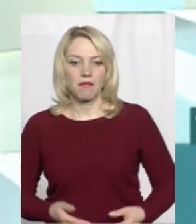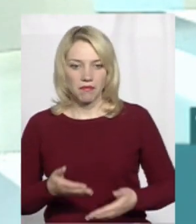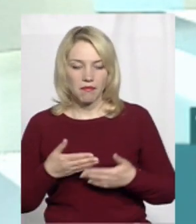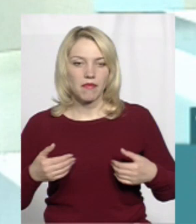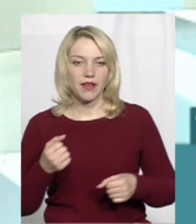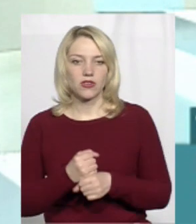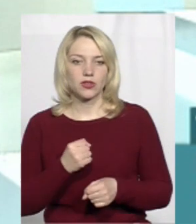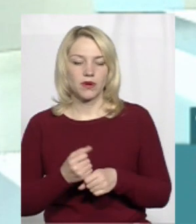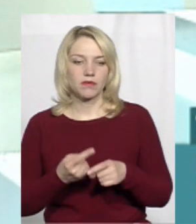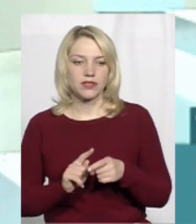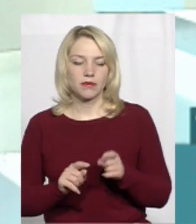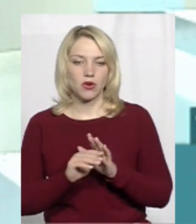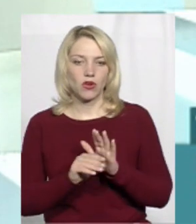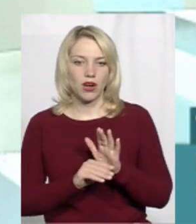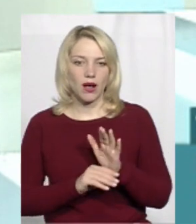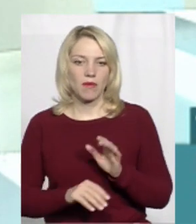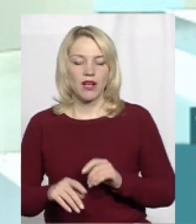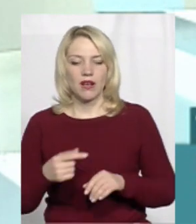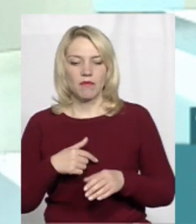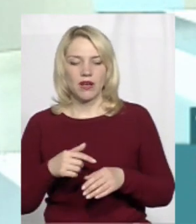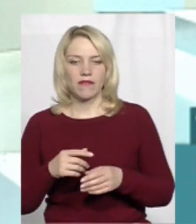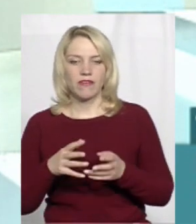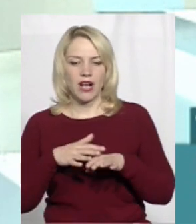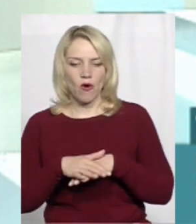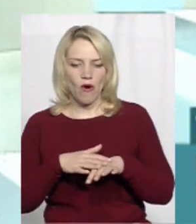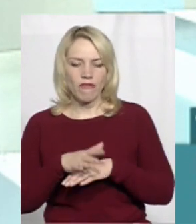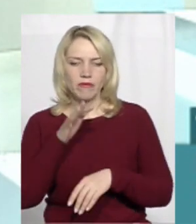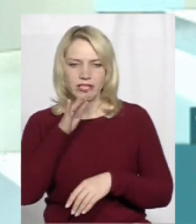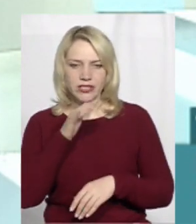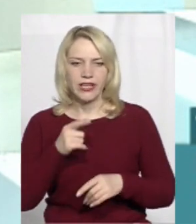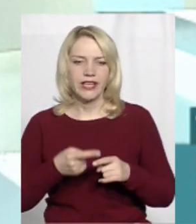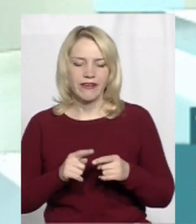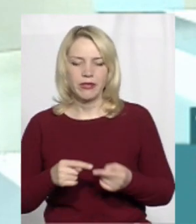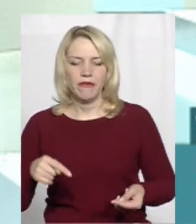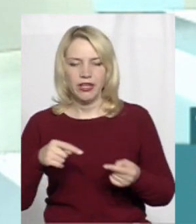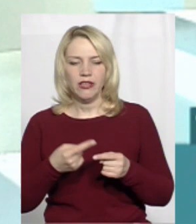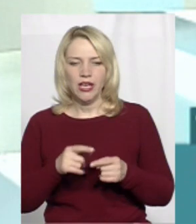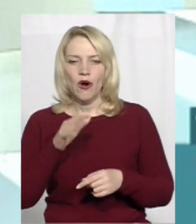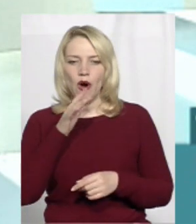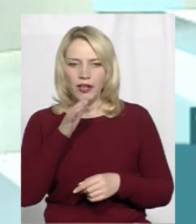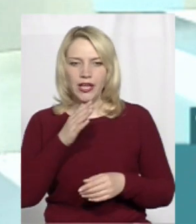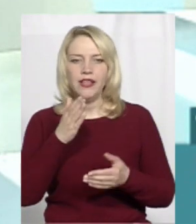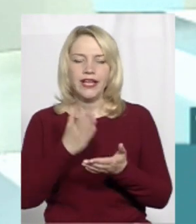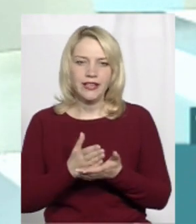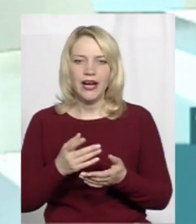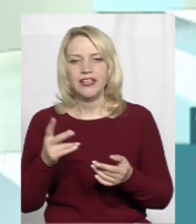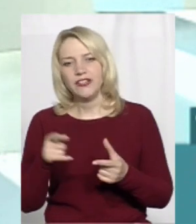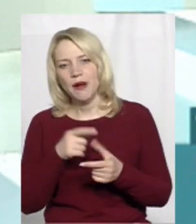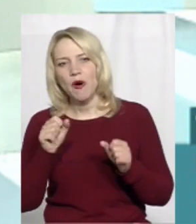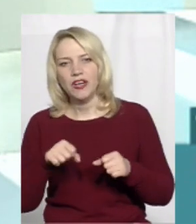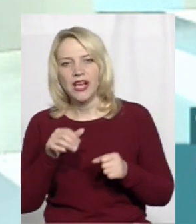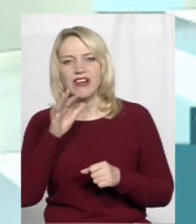розрабатуємо ці програми, ми враховуємо часи, і відповідно до цих часів вже встановлено, чи можливий час,